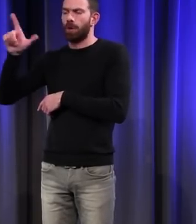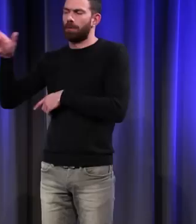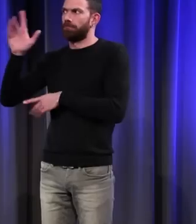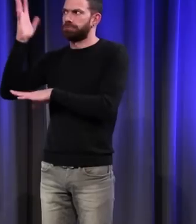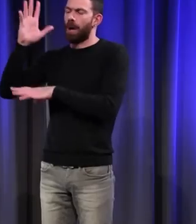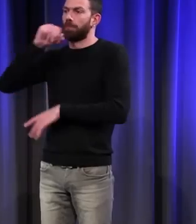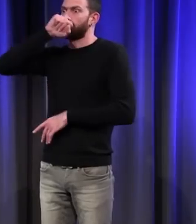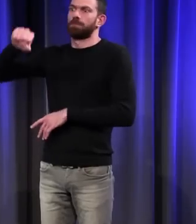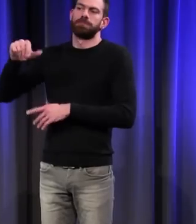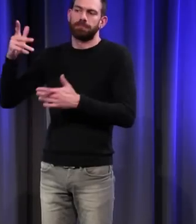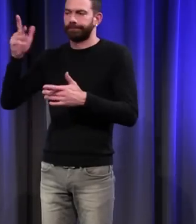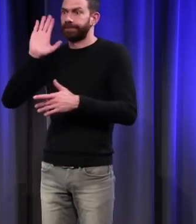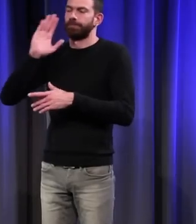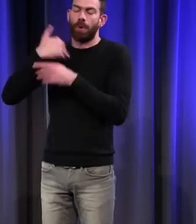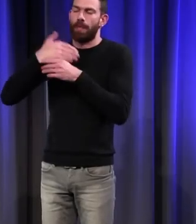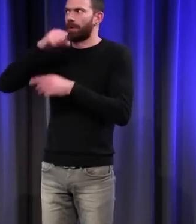Il n'a que des vertus.